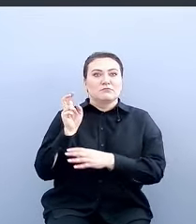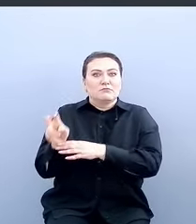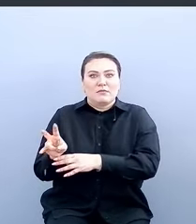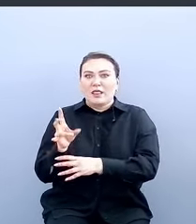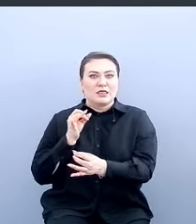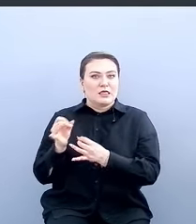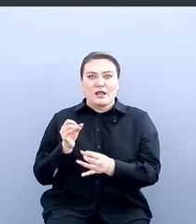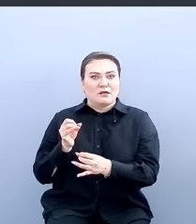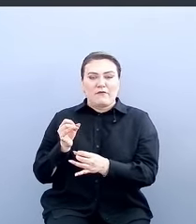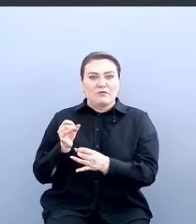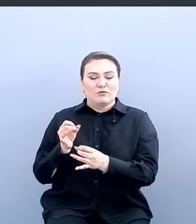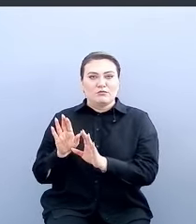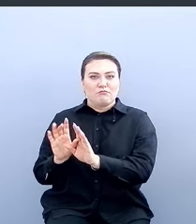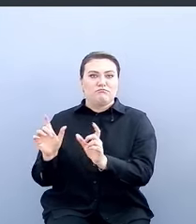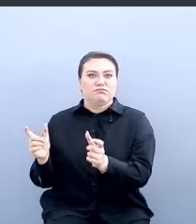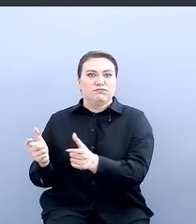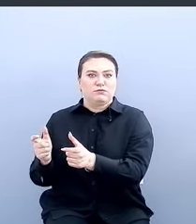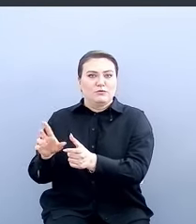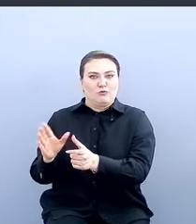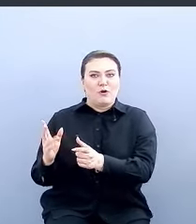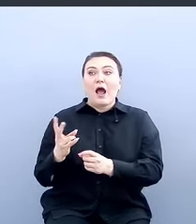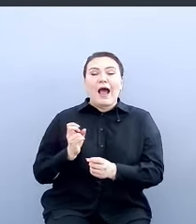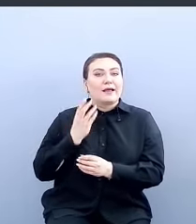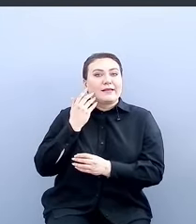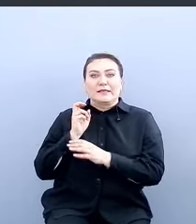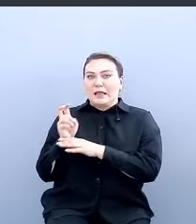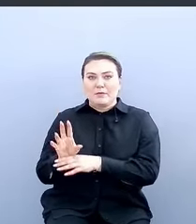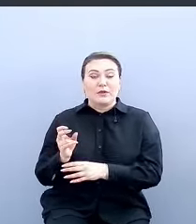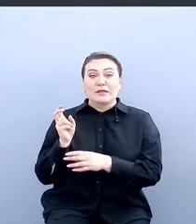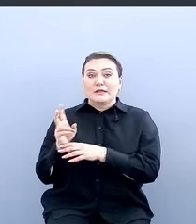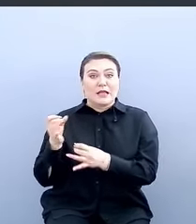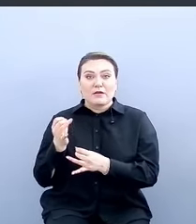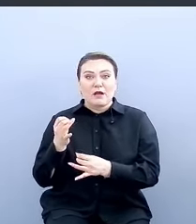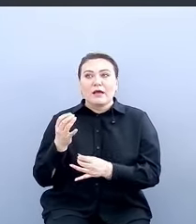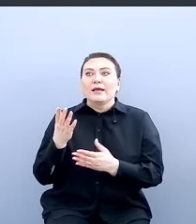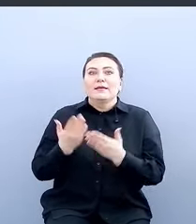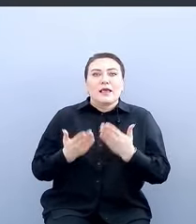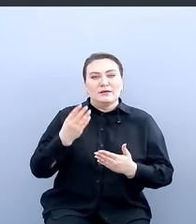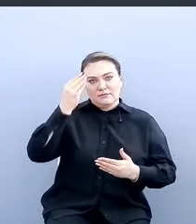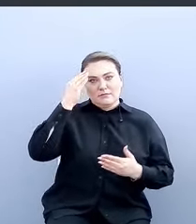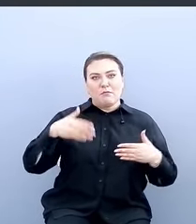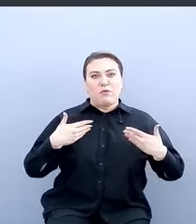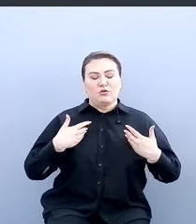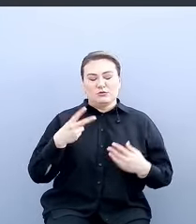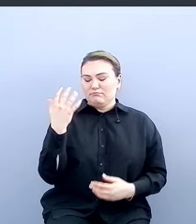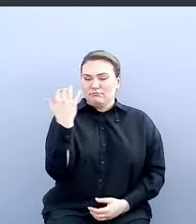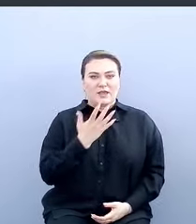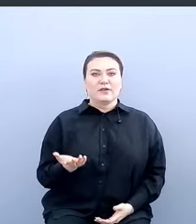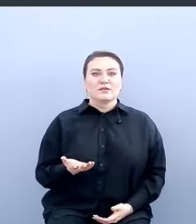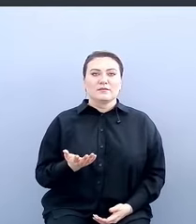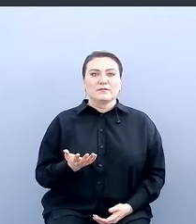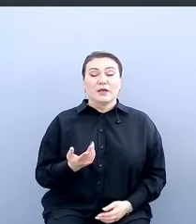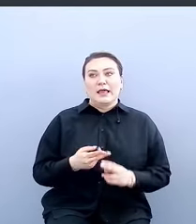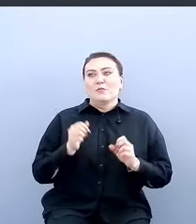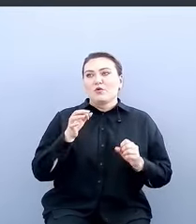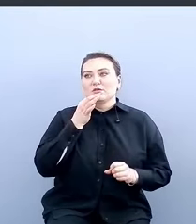ним не разговаривают. А не приходят и не разговаривают, если не видят пользы. И такое, можно даже сказать,